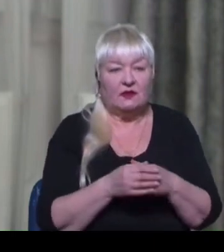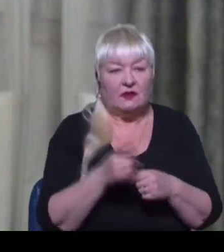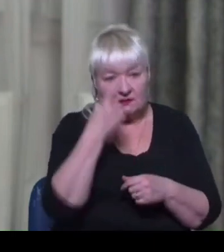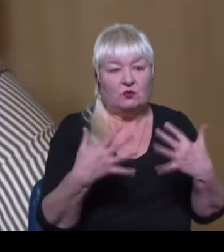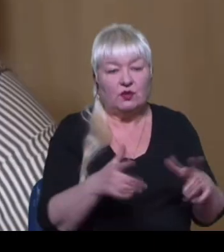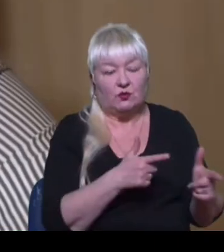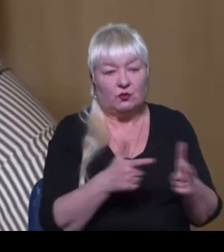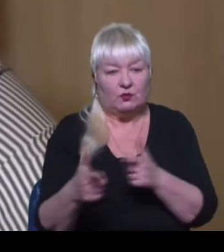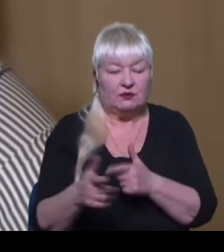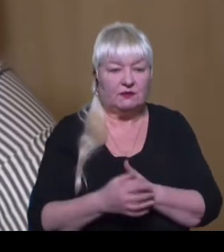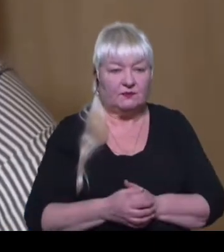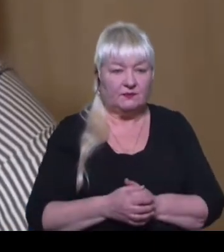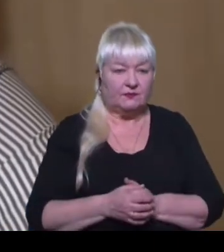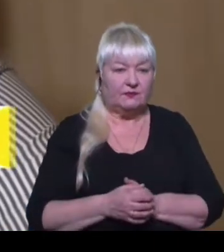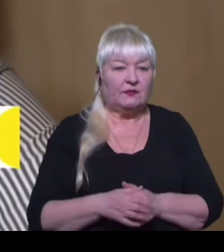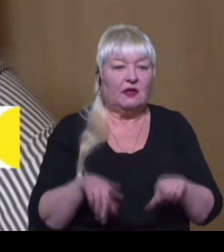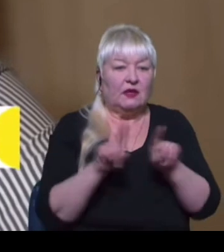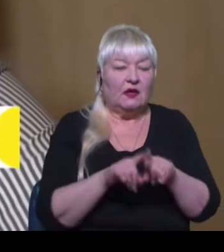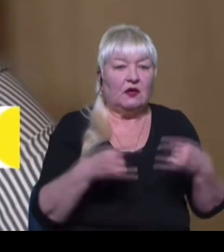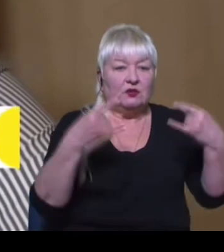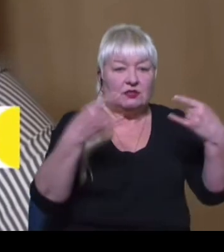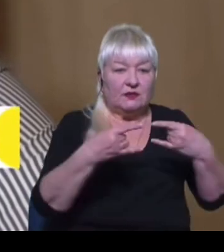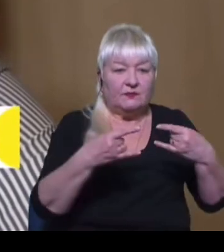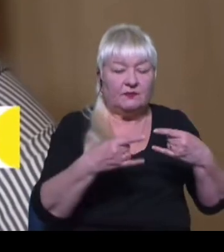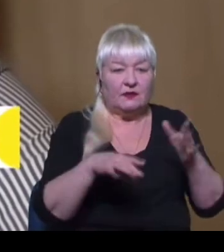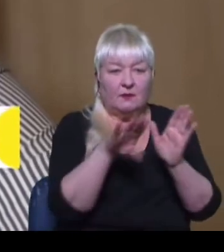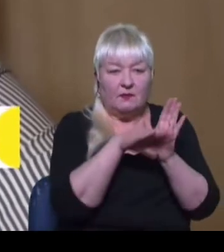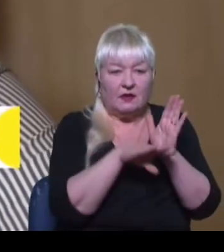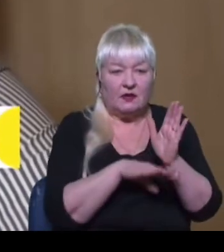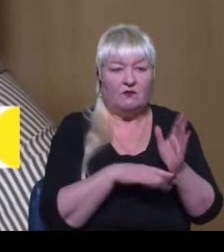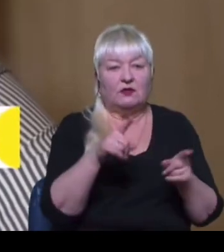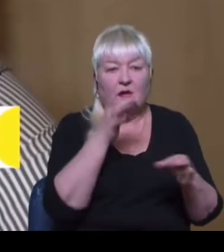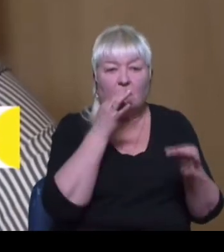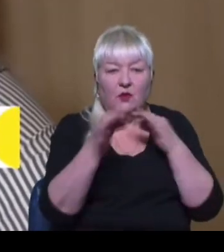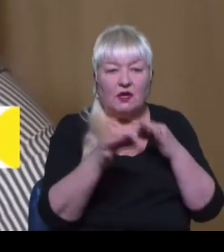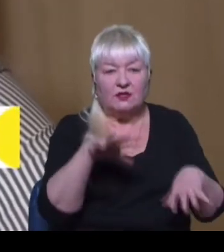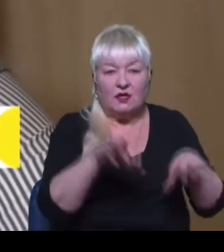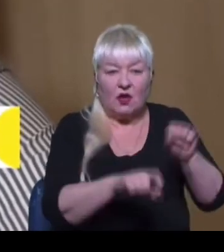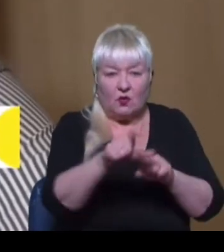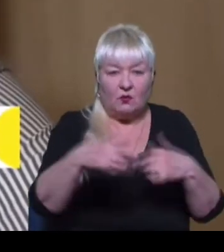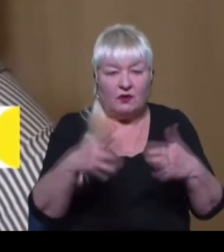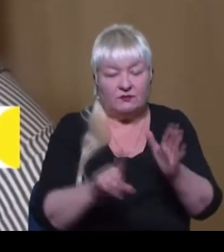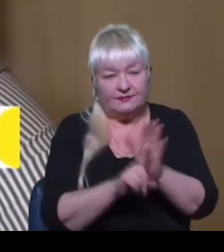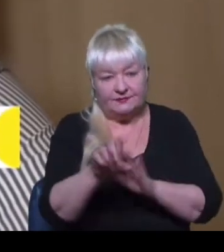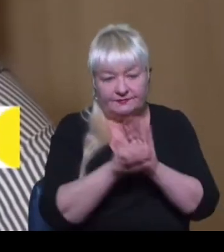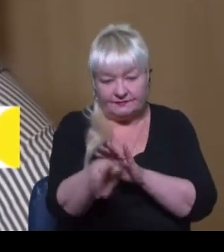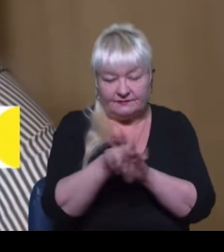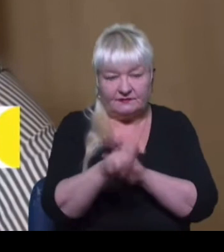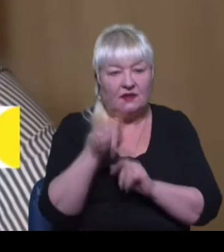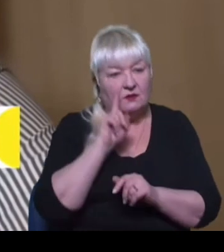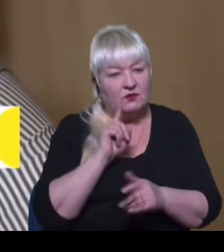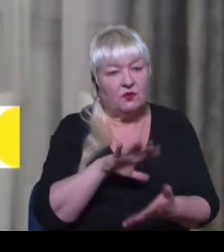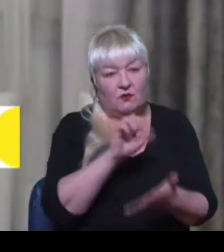яка вже готується. Також в ефірі марафону Верещук порадила окупантам вже починати тікати з тимчасово окупованого Криму.